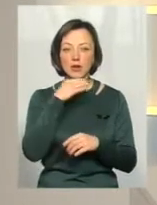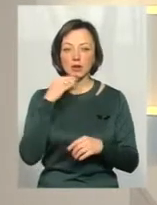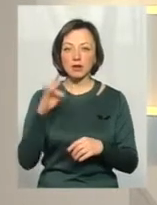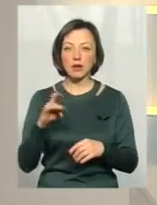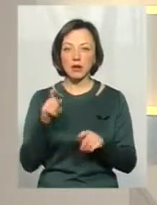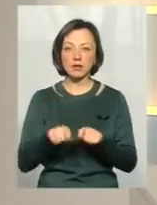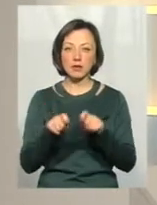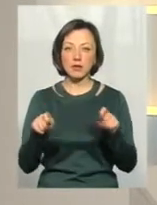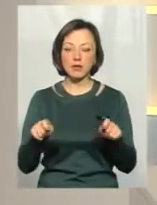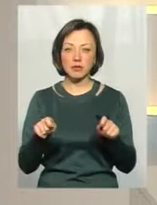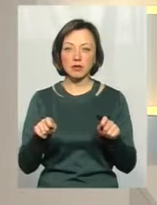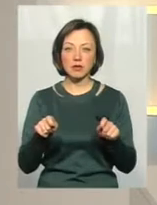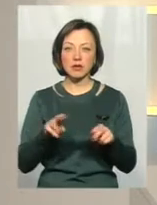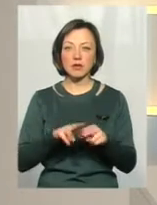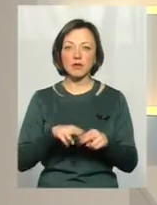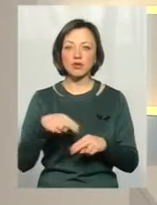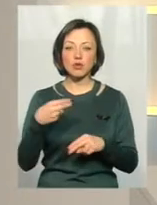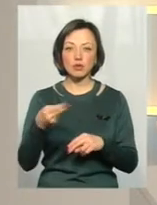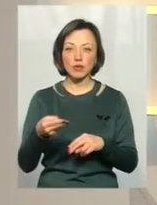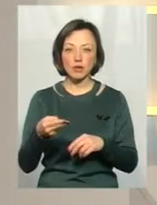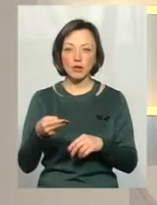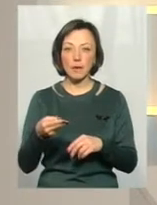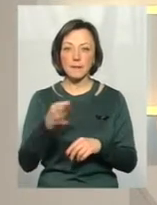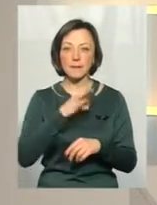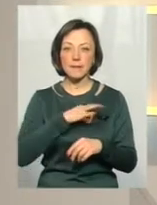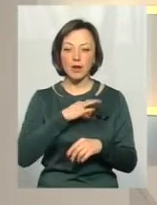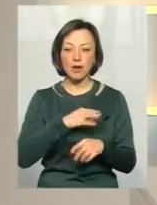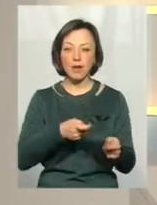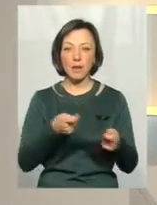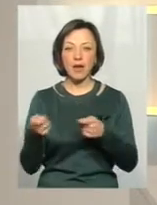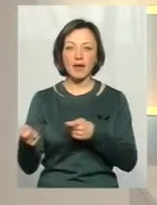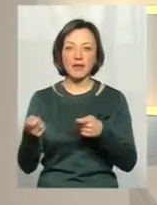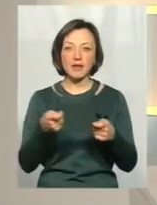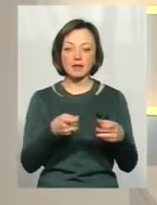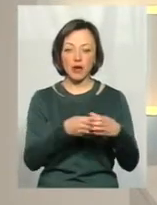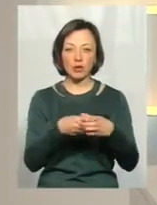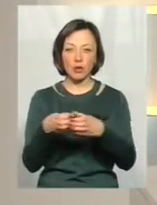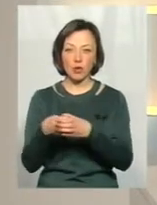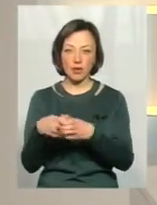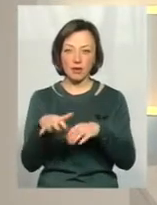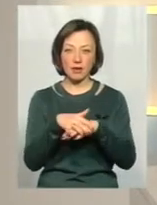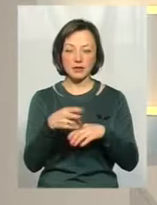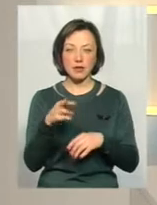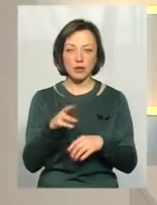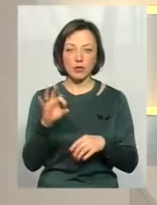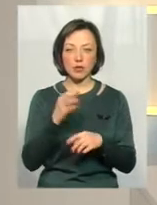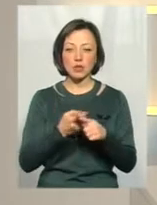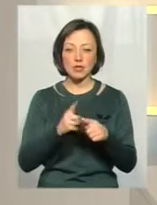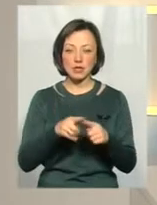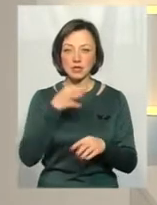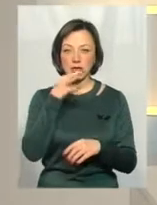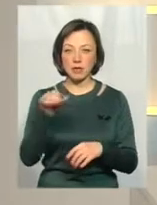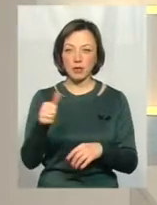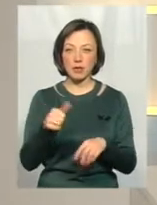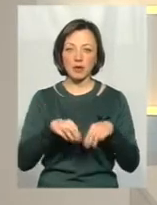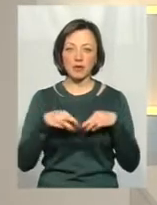порушували, це відшкодовування пільгового перевезення, пільгових категорій. Про це також сказав прем